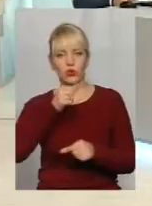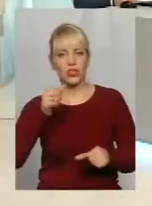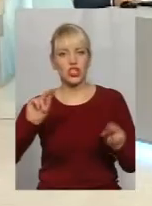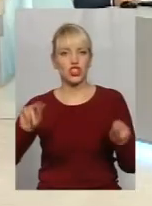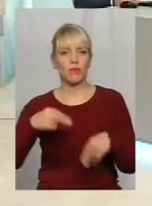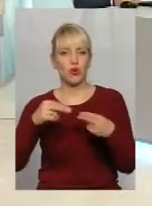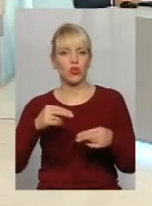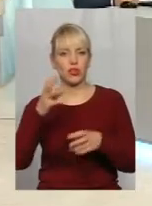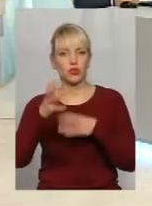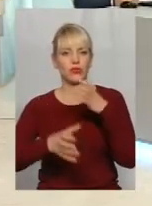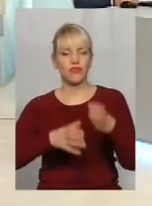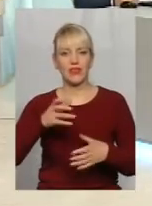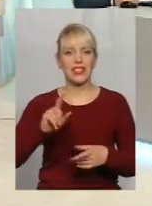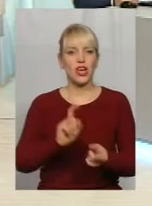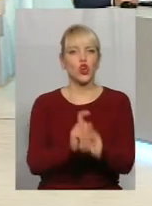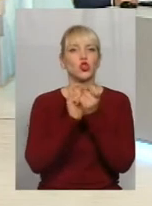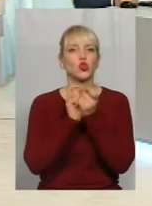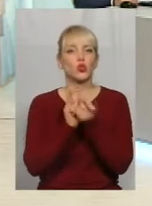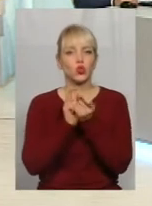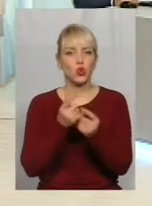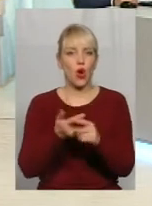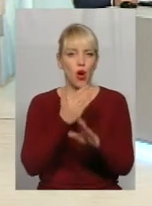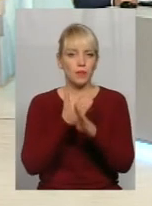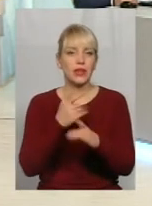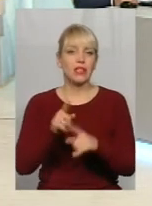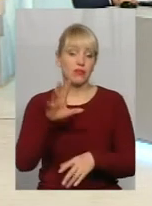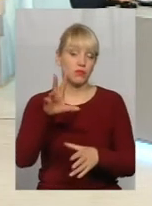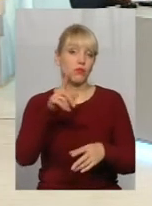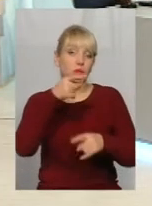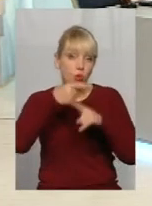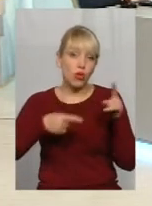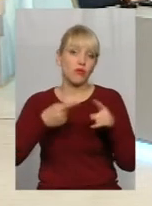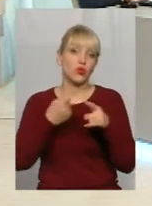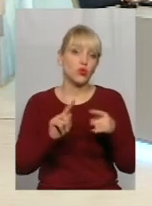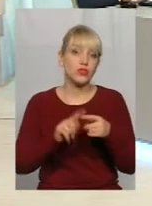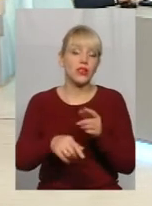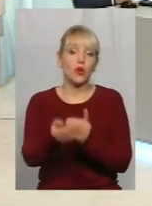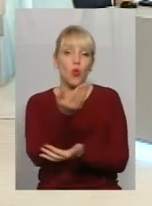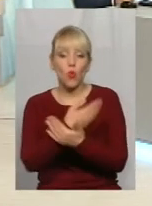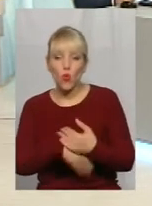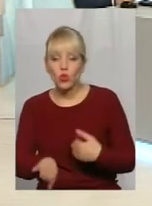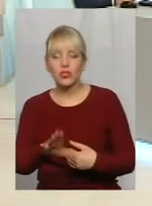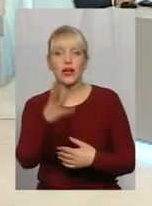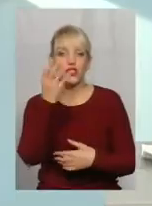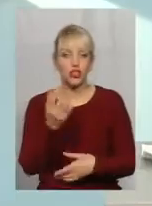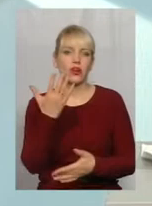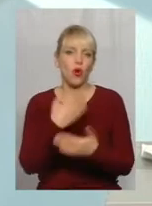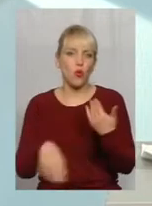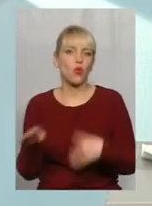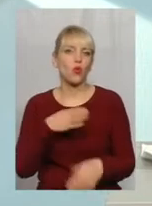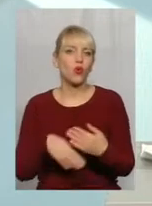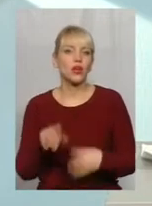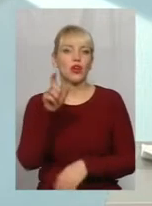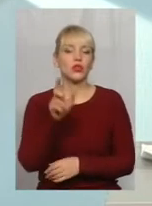дзюдо. Так, дзюдо. Тобто, половина із них пішла, ще частину також уходить. Тобто, я ще раз говорю, людина,